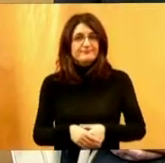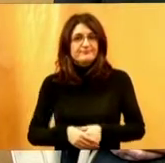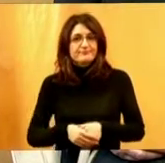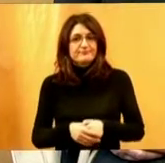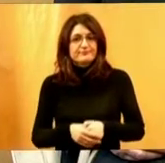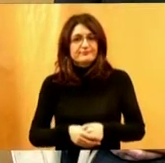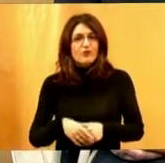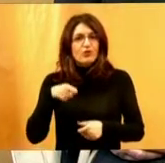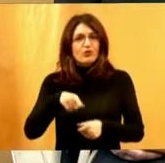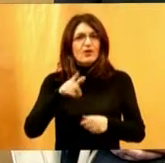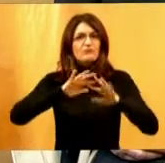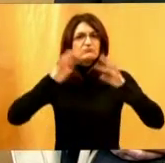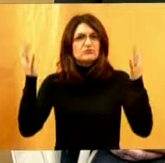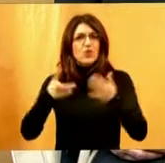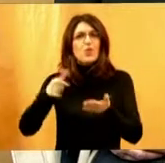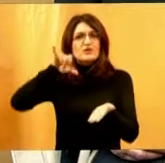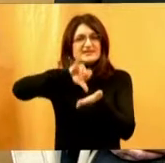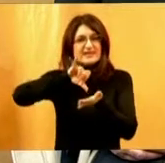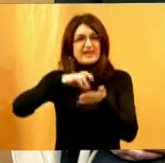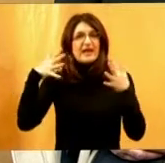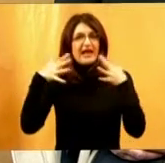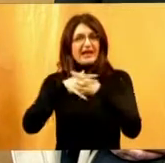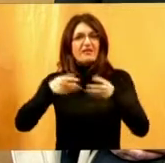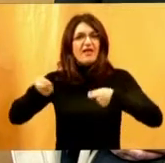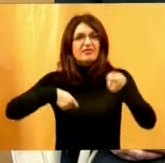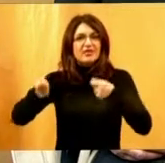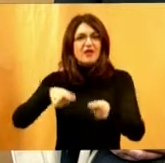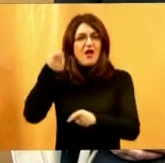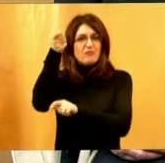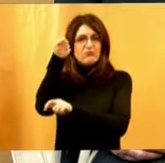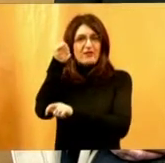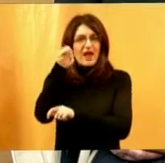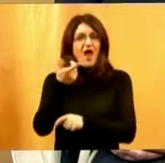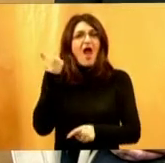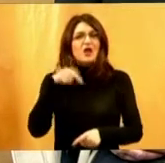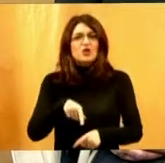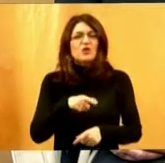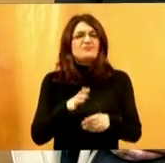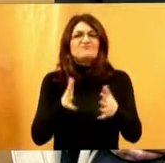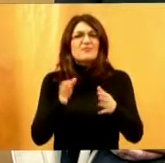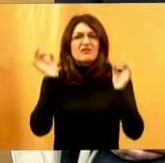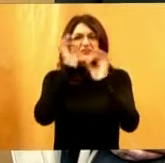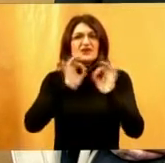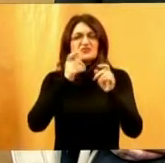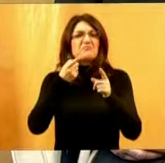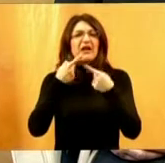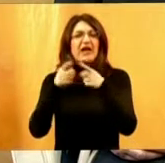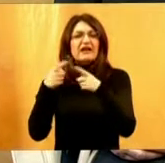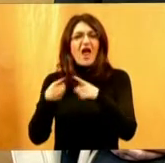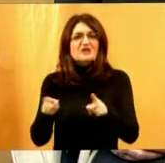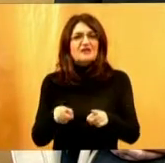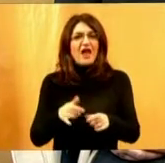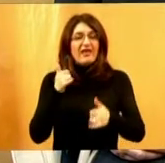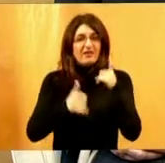Doduše, to je prostor u strogom centru grada, na Trgubana Jelačića, ali mislim da tu nema, nažalost, razlike nikakve,